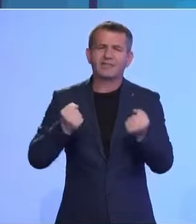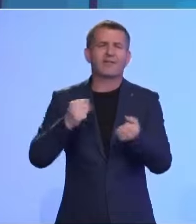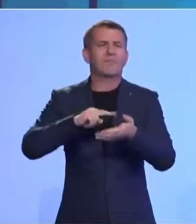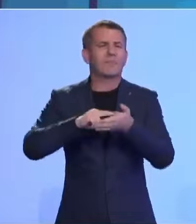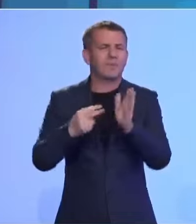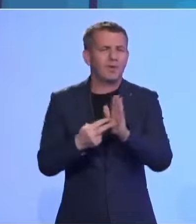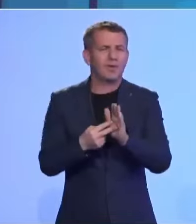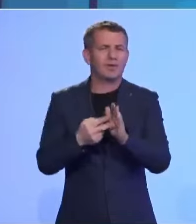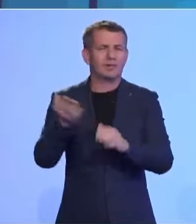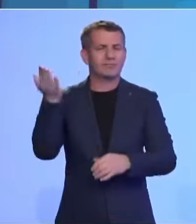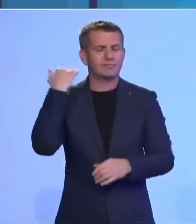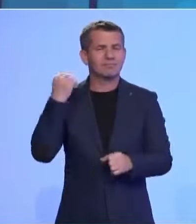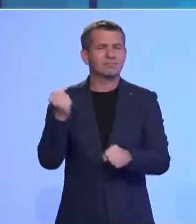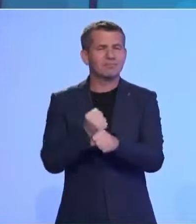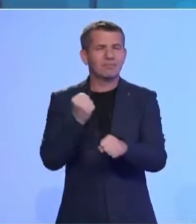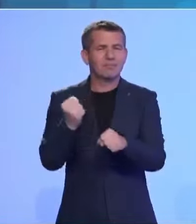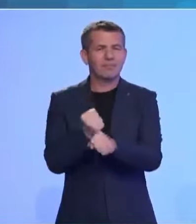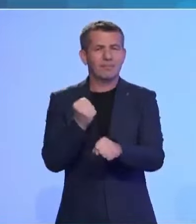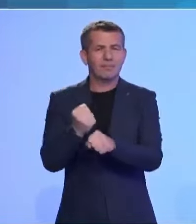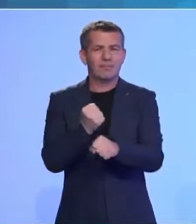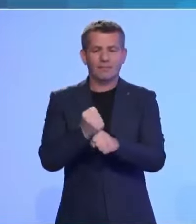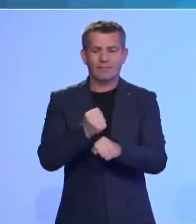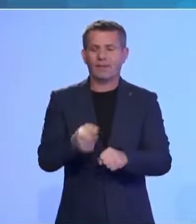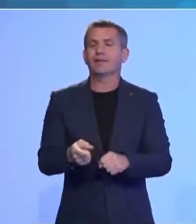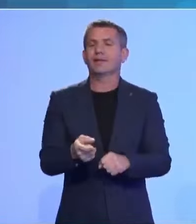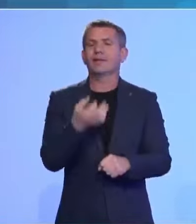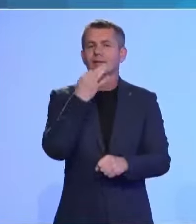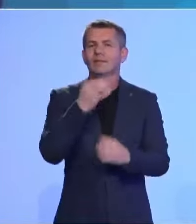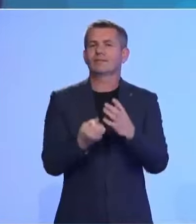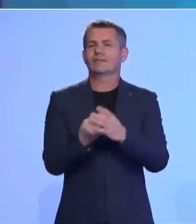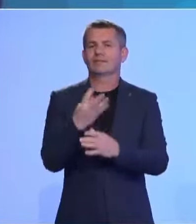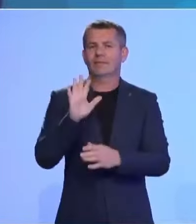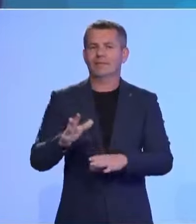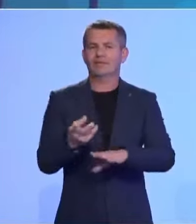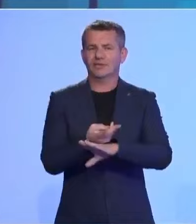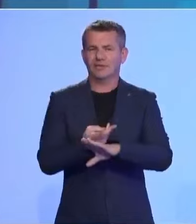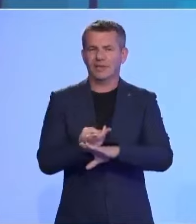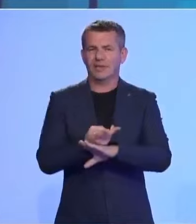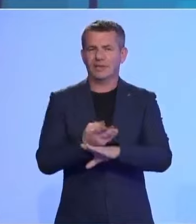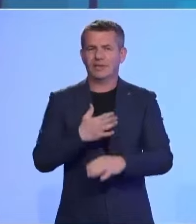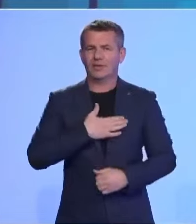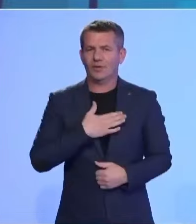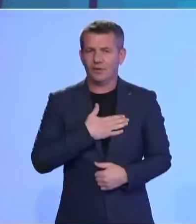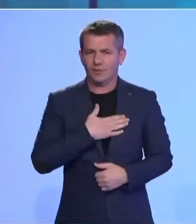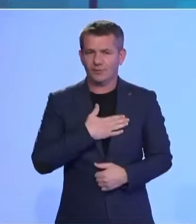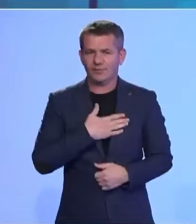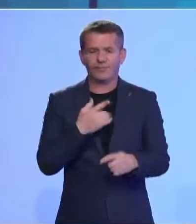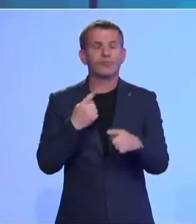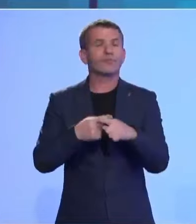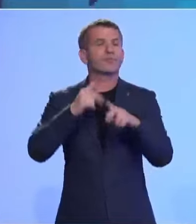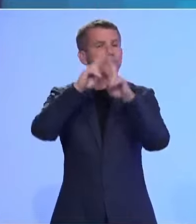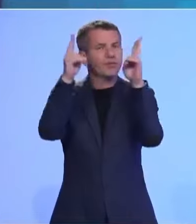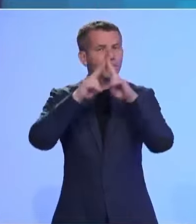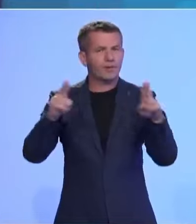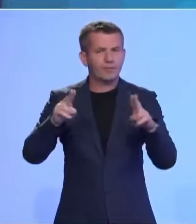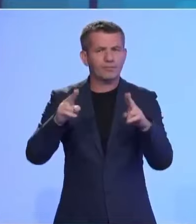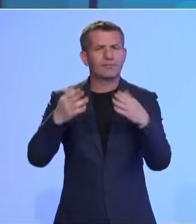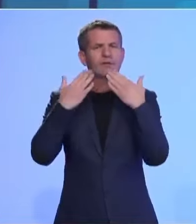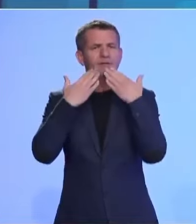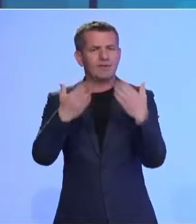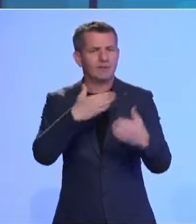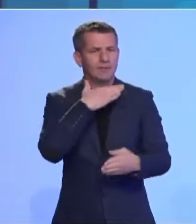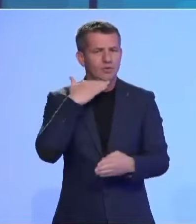Në kursu e nësgjë që shteti jonë të kryuhet, e pa dushim edhe me shtonë ndërkontartë që në ndihmuën